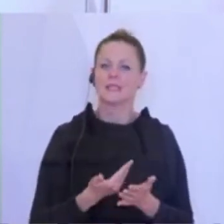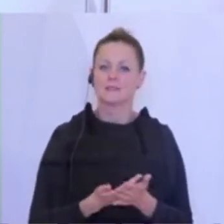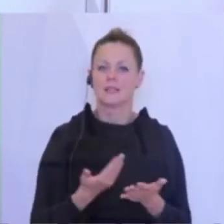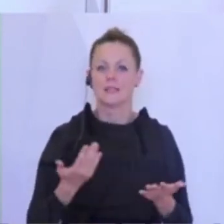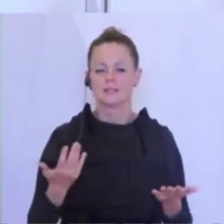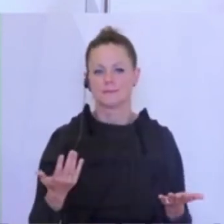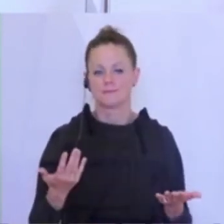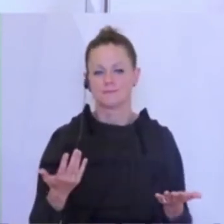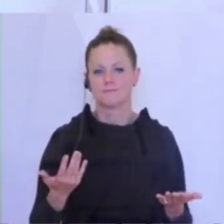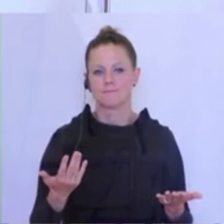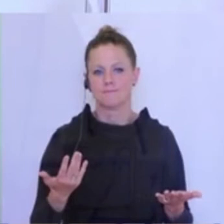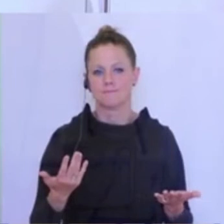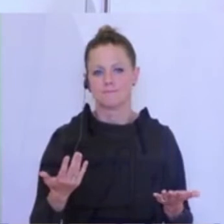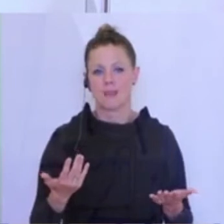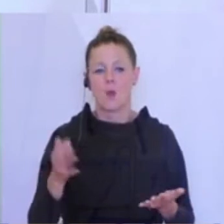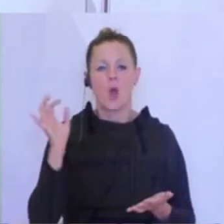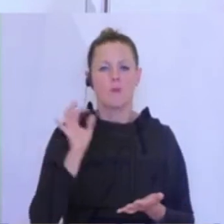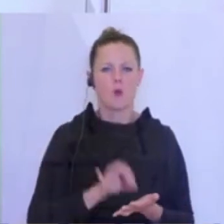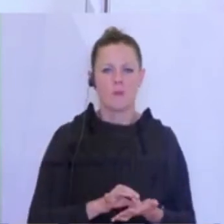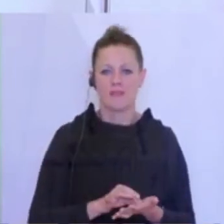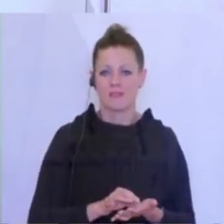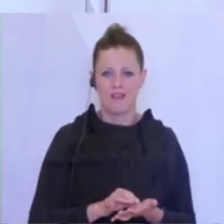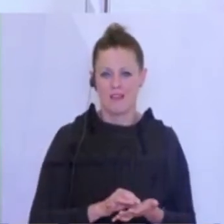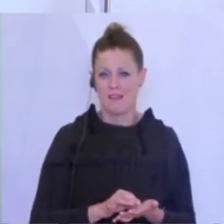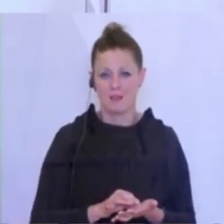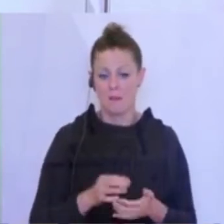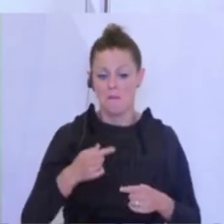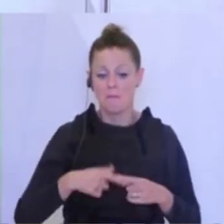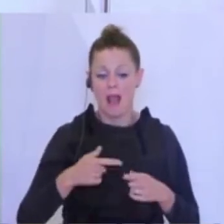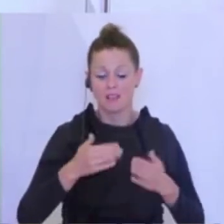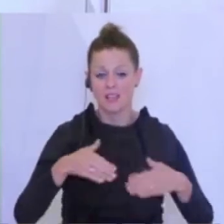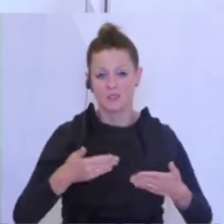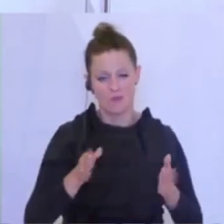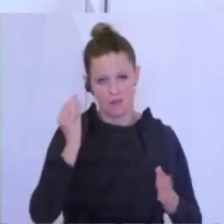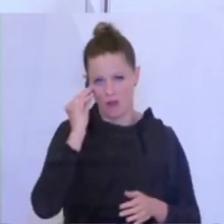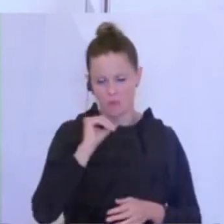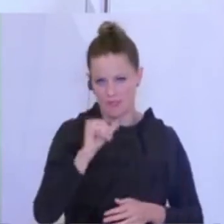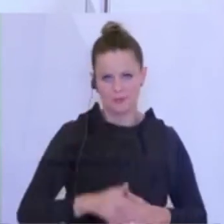gibt es hier derzeit keine Perspektive auf eine baldige Grenzöffnung.